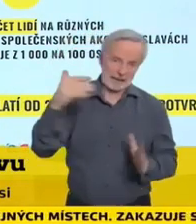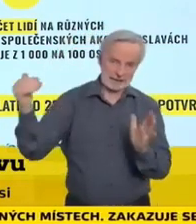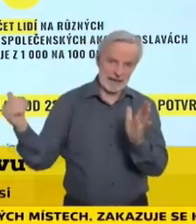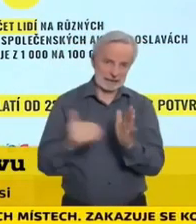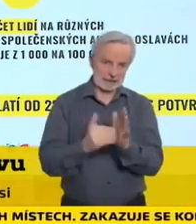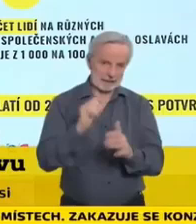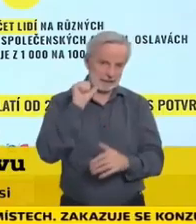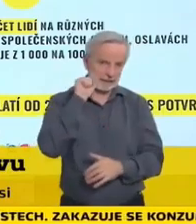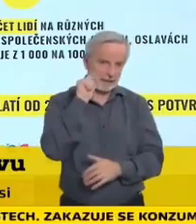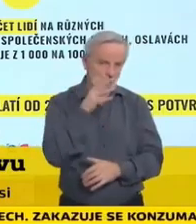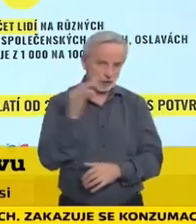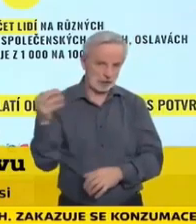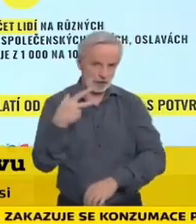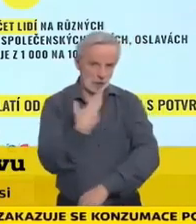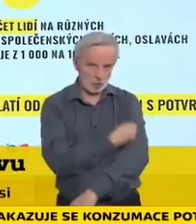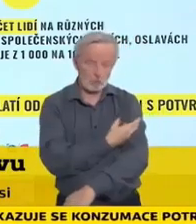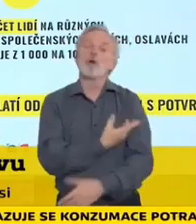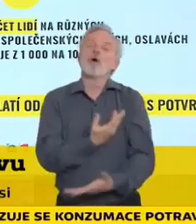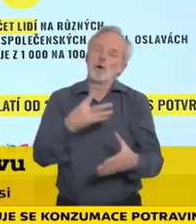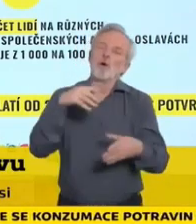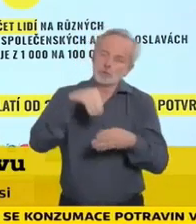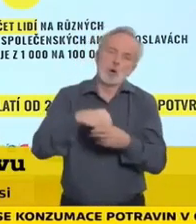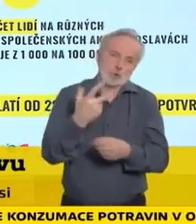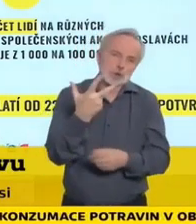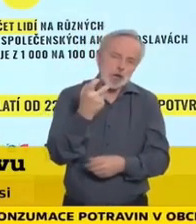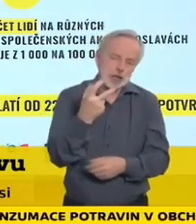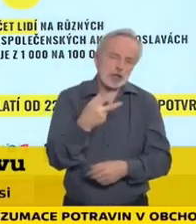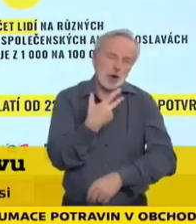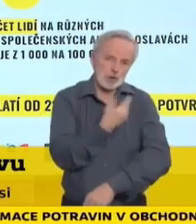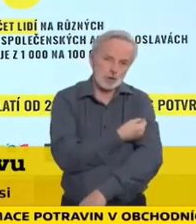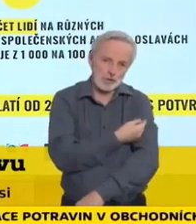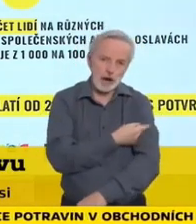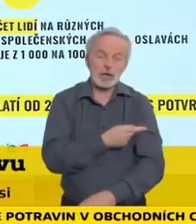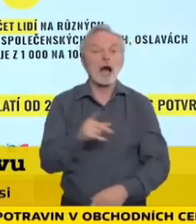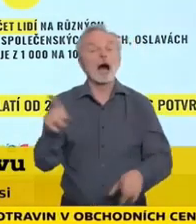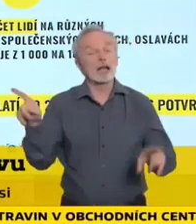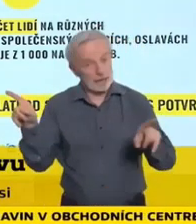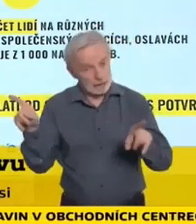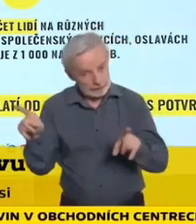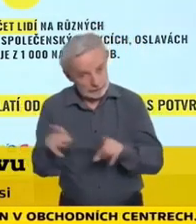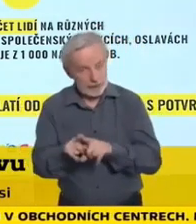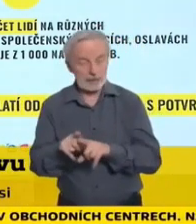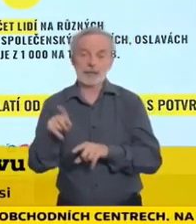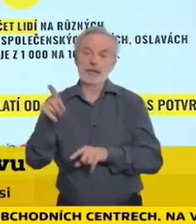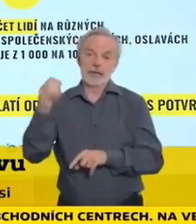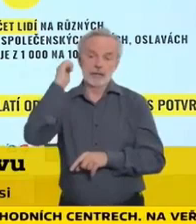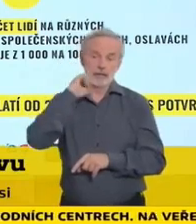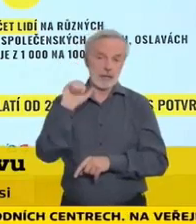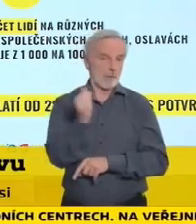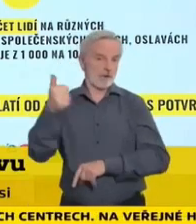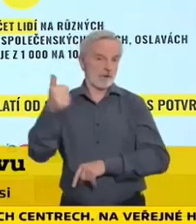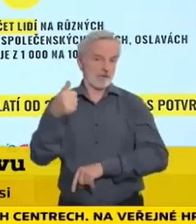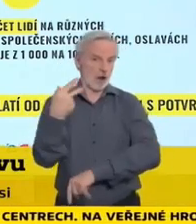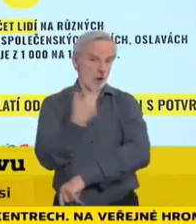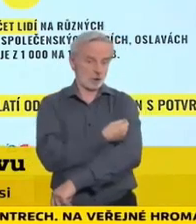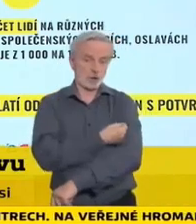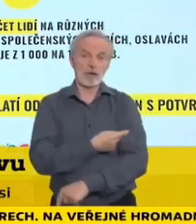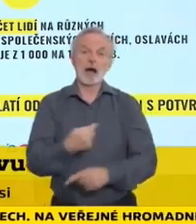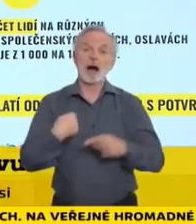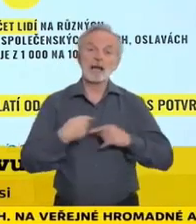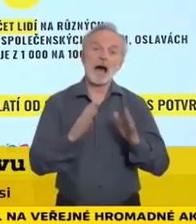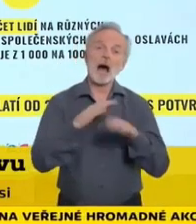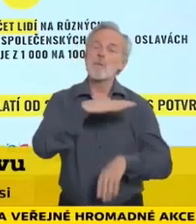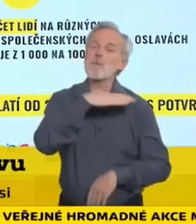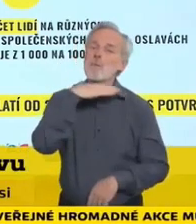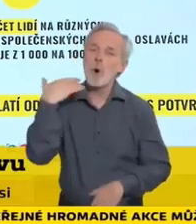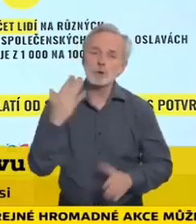samozřejmě v třetích dávek, ale jsou tam i ve velké míře zastoupeny pro vakcinace. Takže já moc prosím, moc prosím, aby všichni